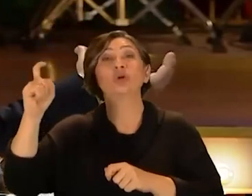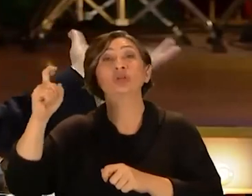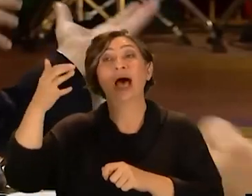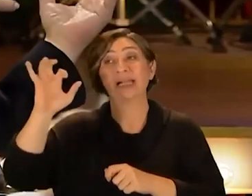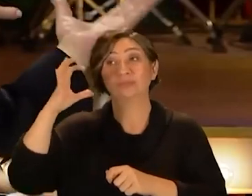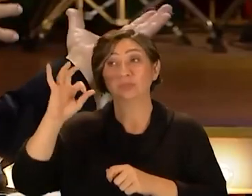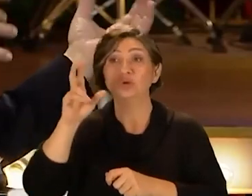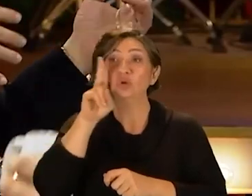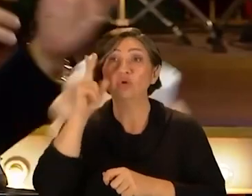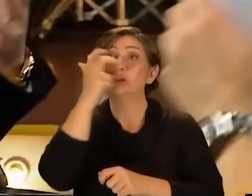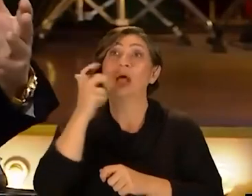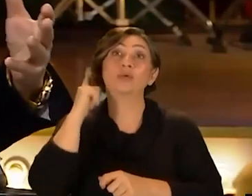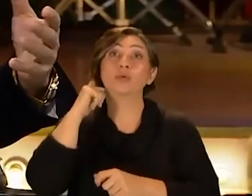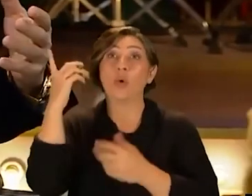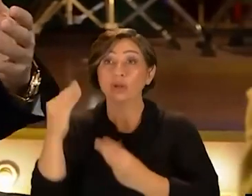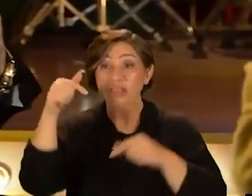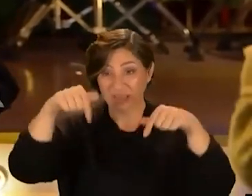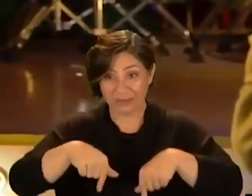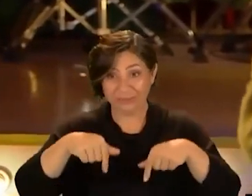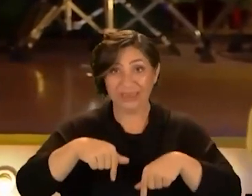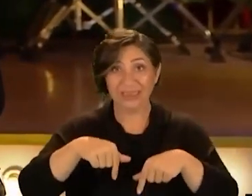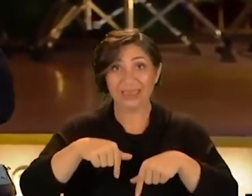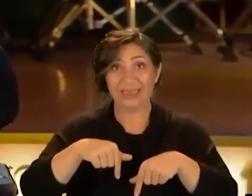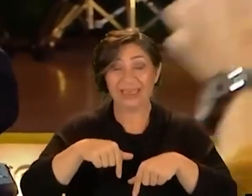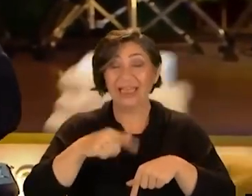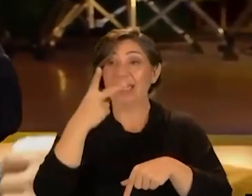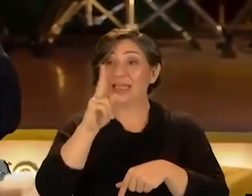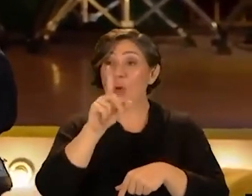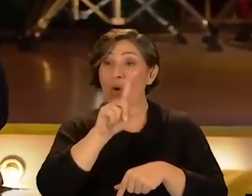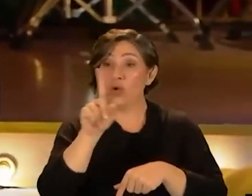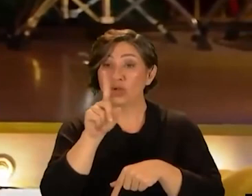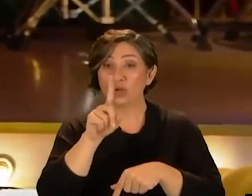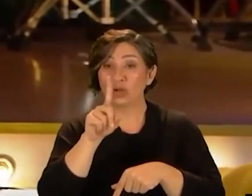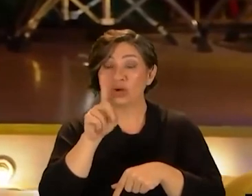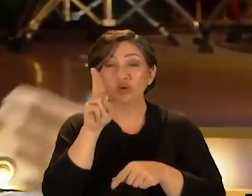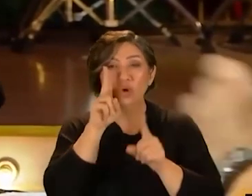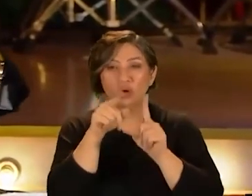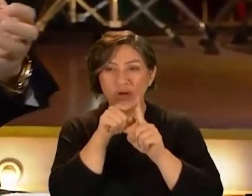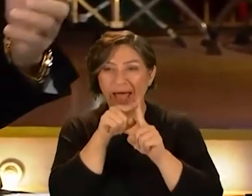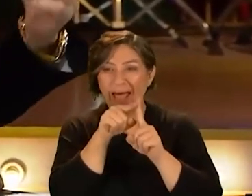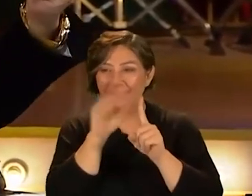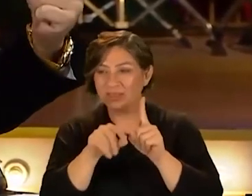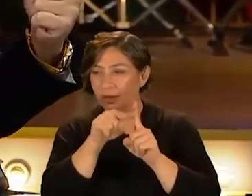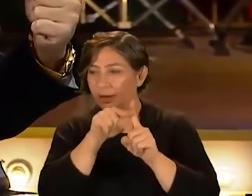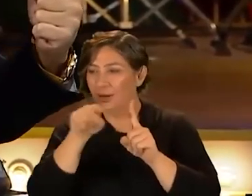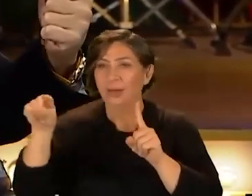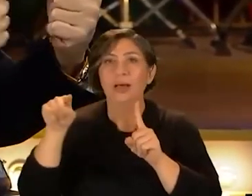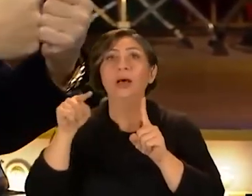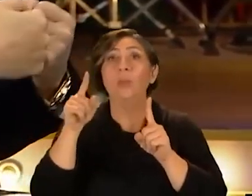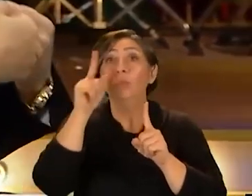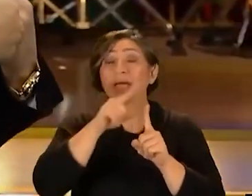'ların sonuydu Şimdi 2010'ların sonunda Yani